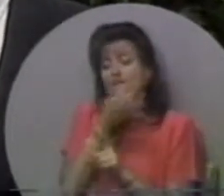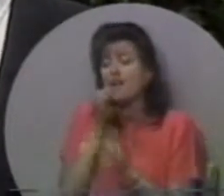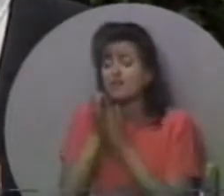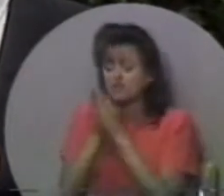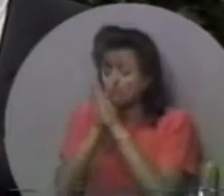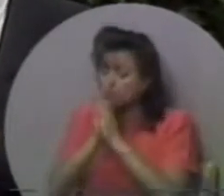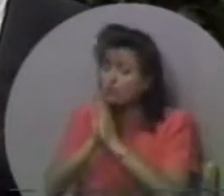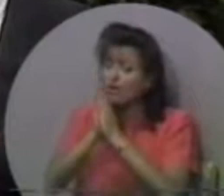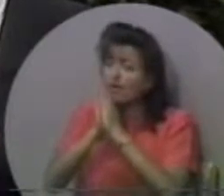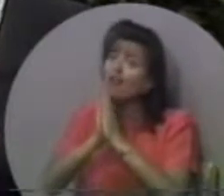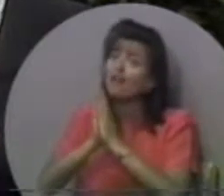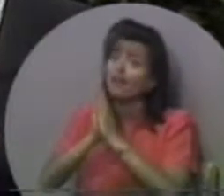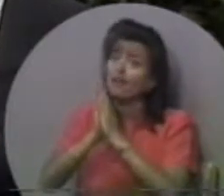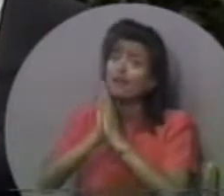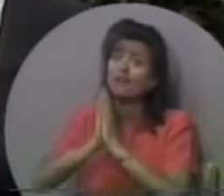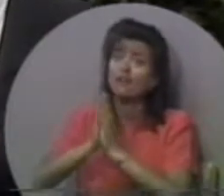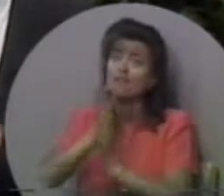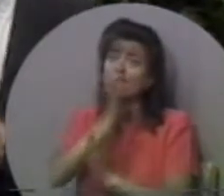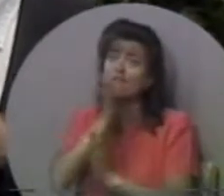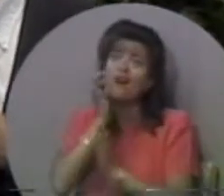Він постигся і молився.